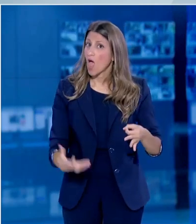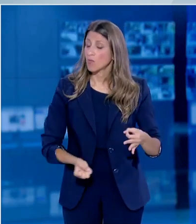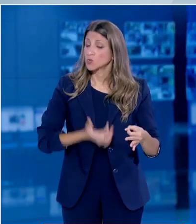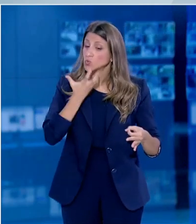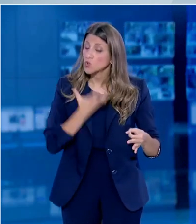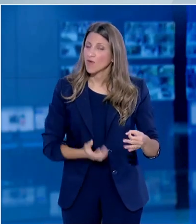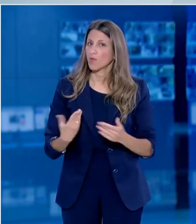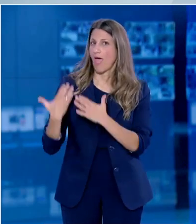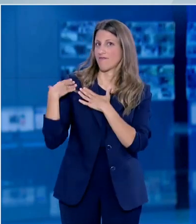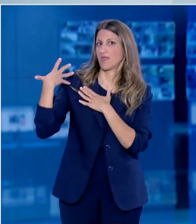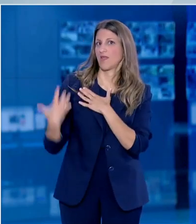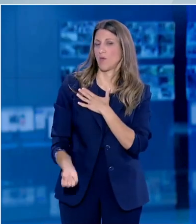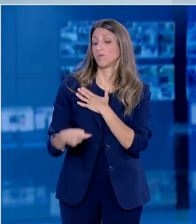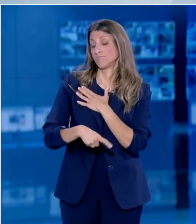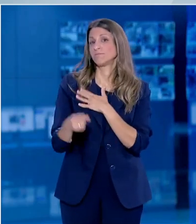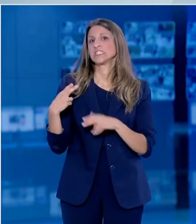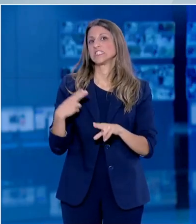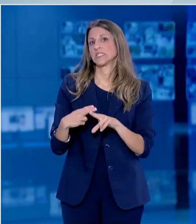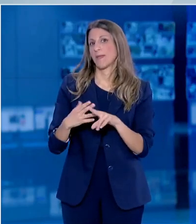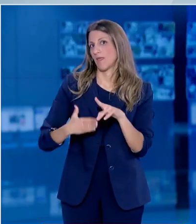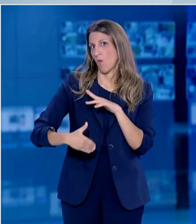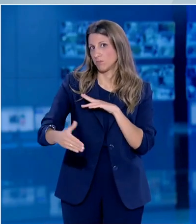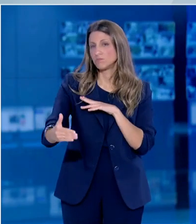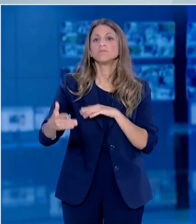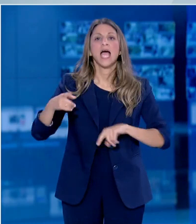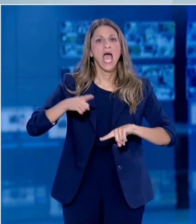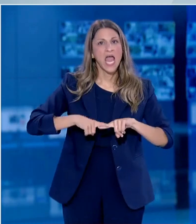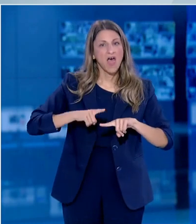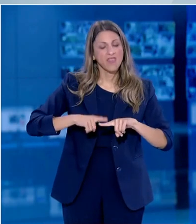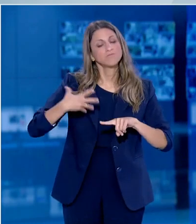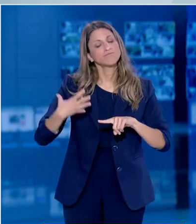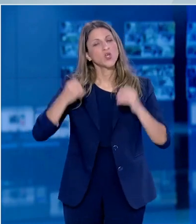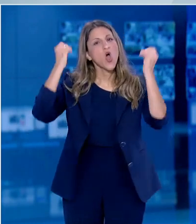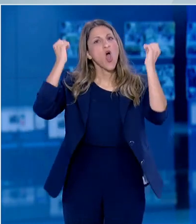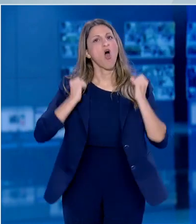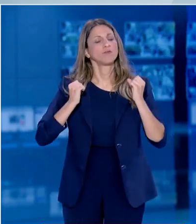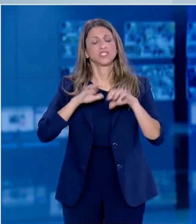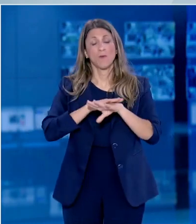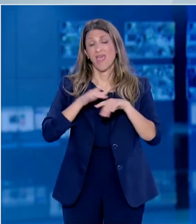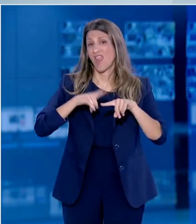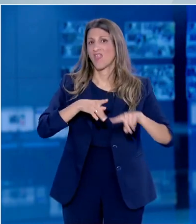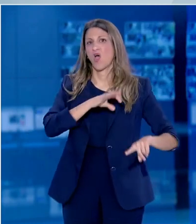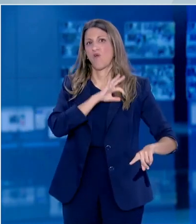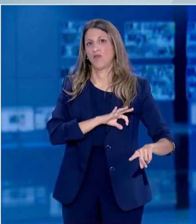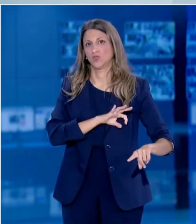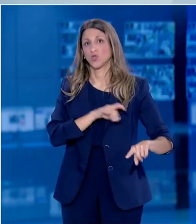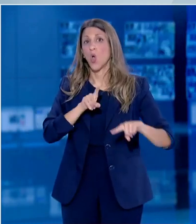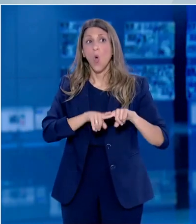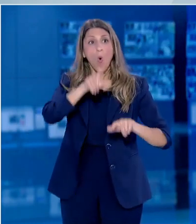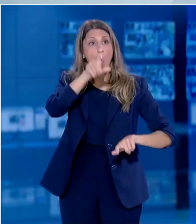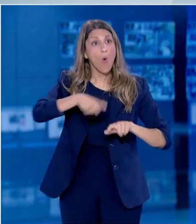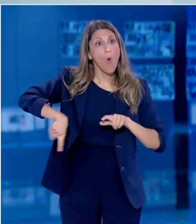σοβαρότητα και αυτό είναι σημαντικό κέρδος για τη χώρα αλλά και για μας, για το αύριο της πατρίδας μας, για όλους τους Έλληνες πολίτες.